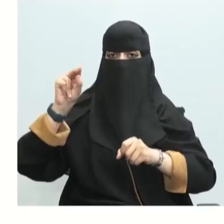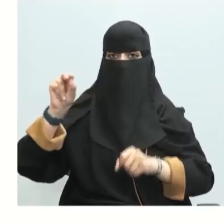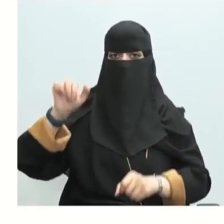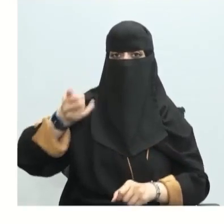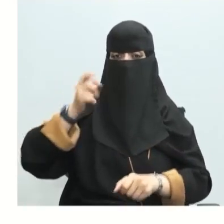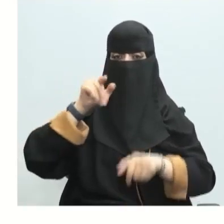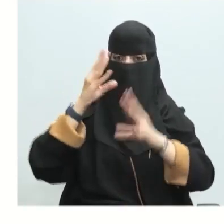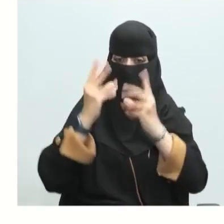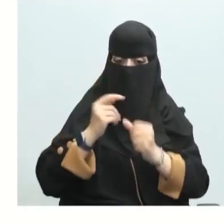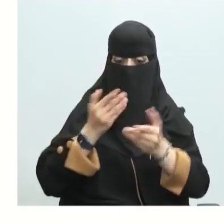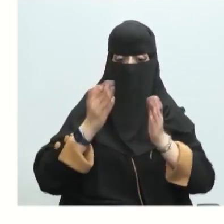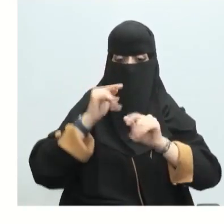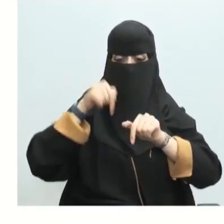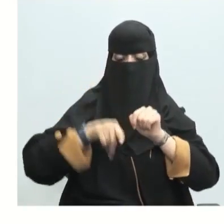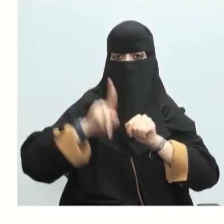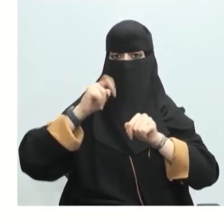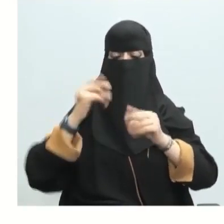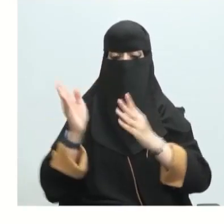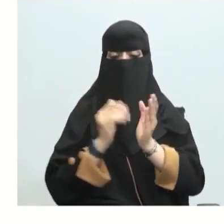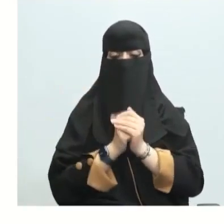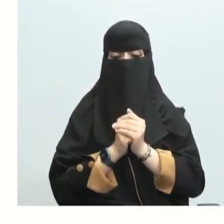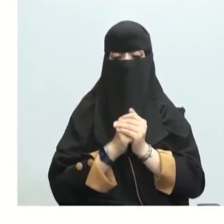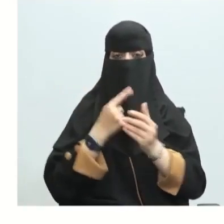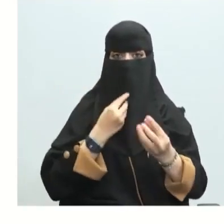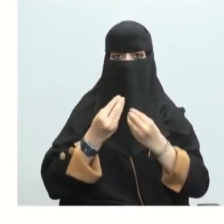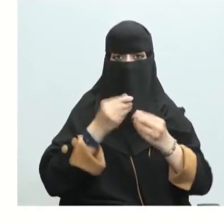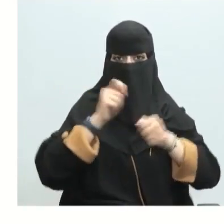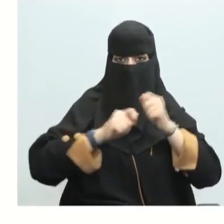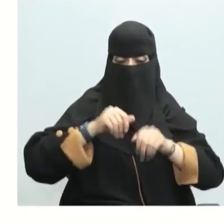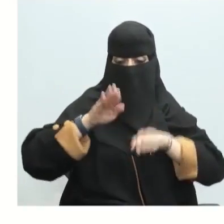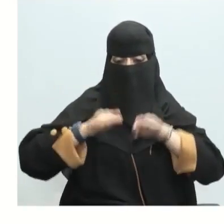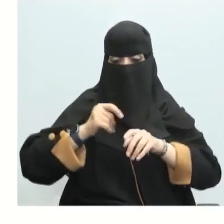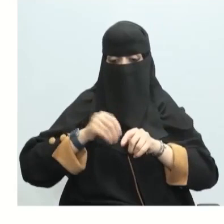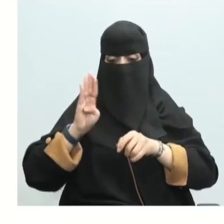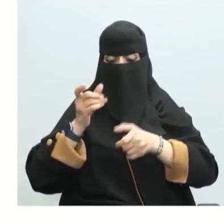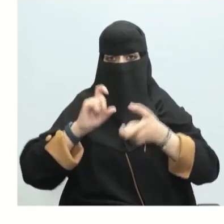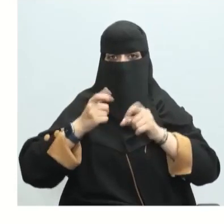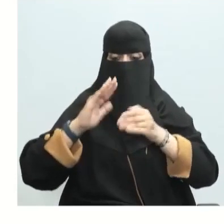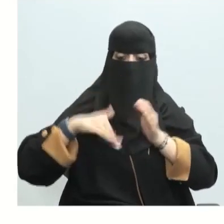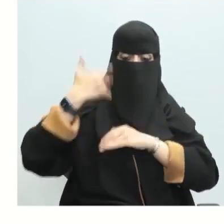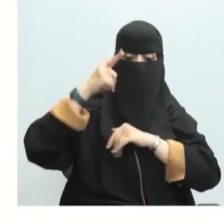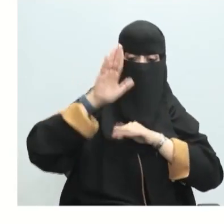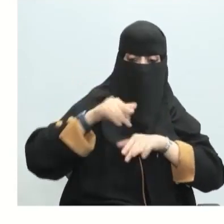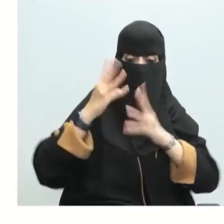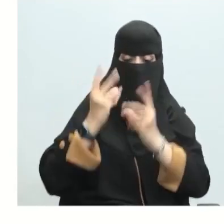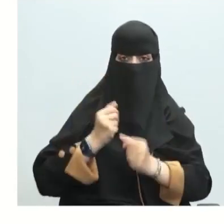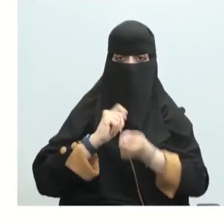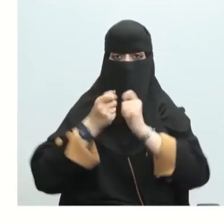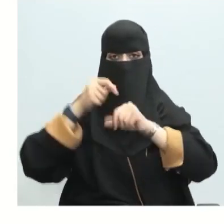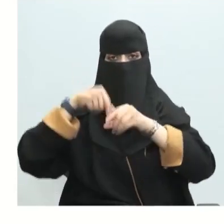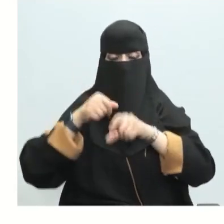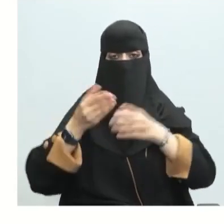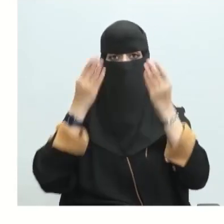وحساب التغير في المحتوى الحراري لتفاعل مستعمل المعادلات الكيميائية الحرارية في حصة قادمة ستكون حساب المتغير